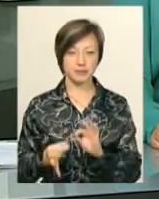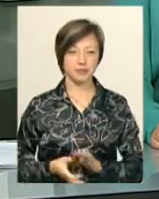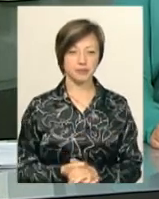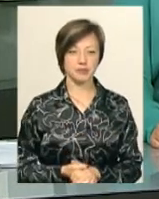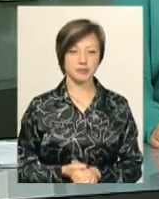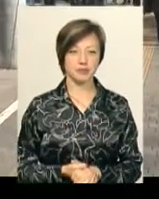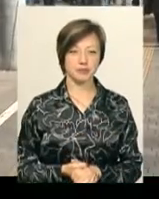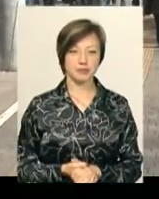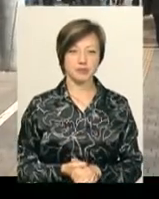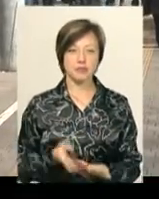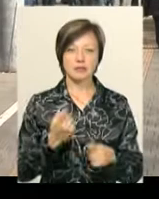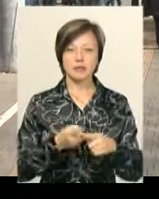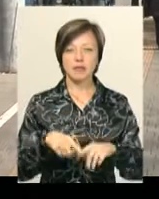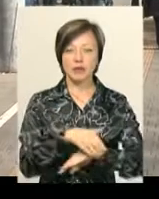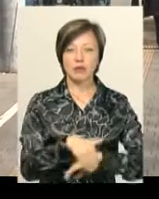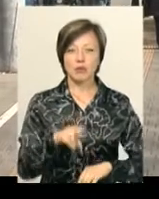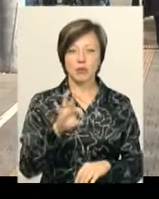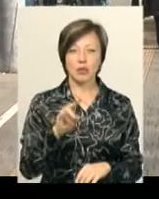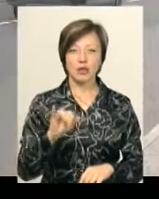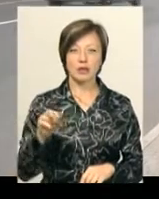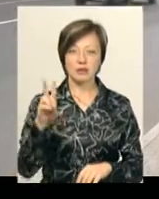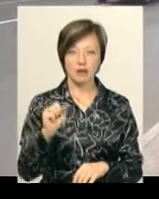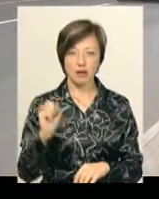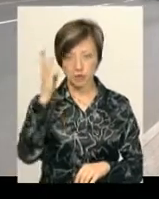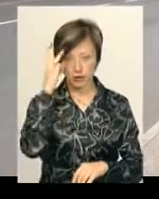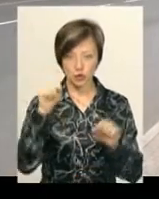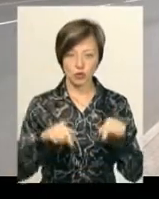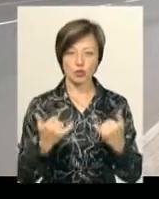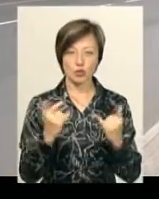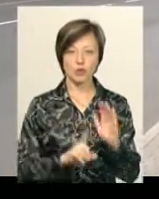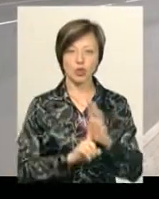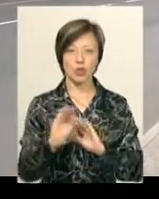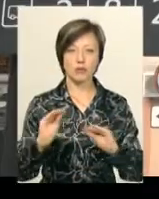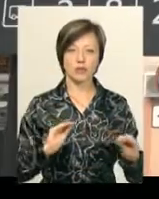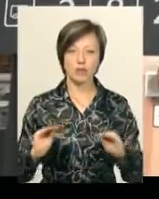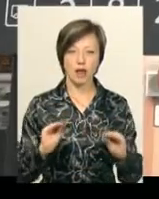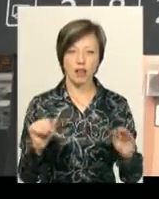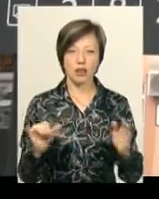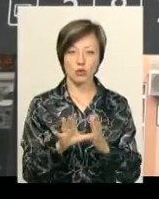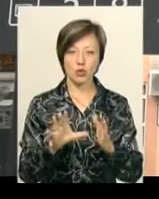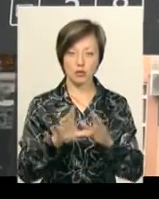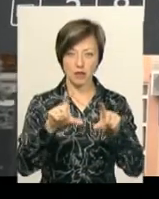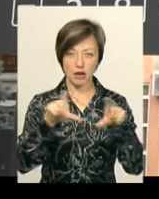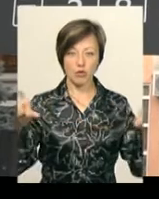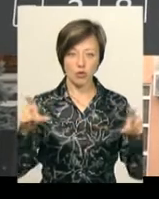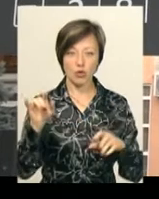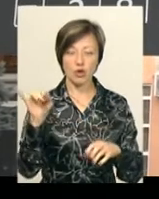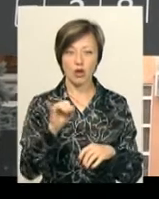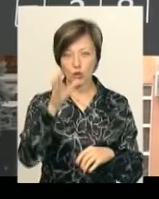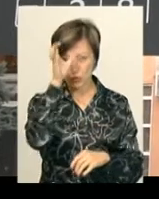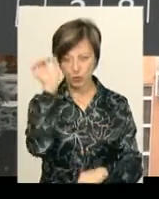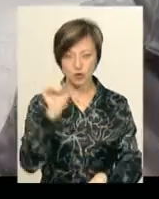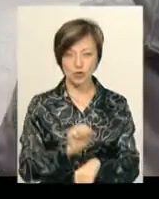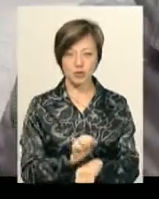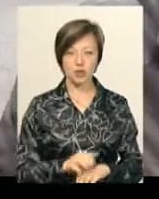Це вулиця Подільська обласного центру. Саме тут сьогодні почали облаштовувати електронними табло та сіті-лайтами розумні